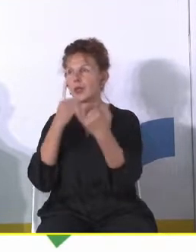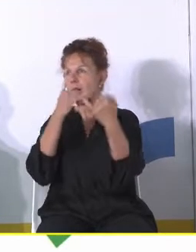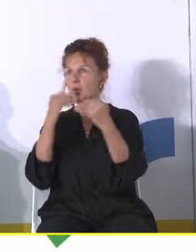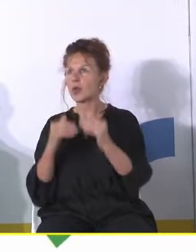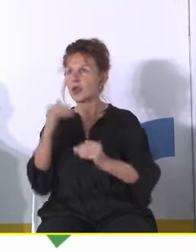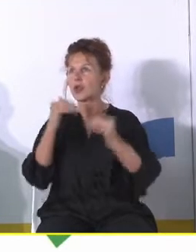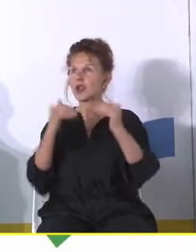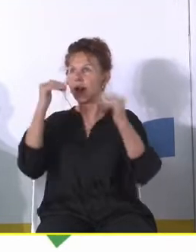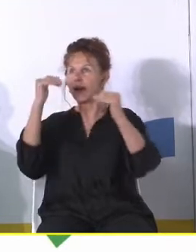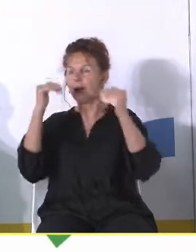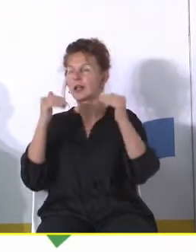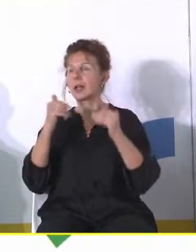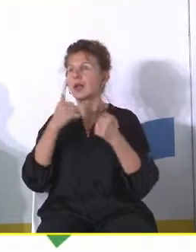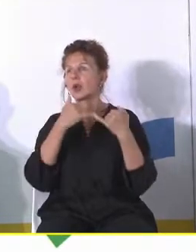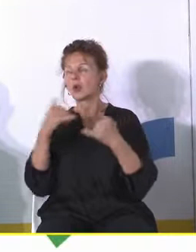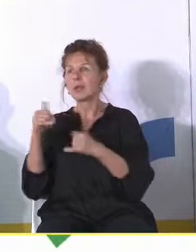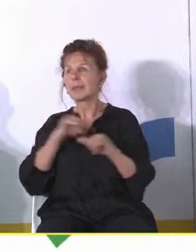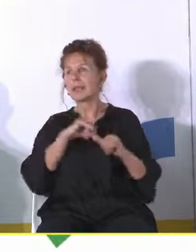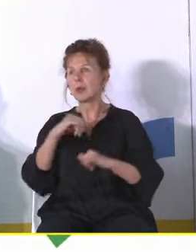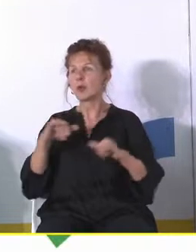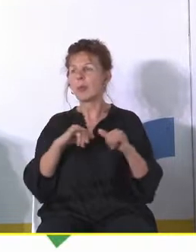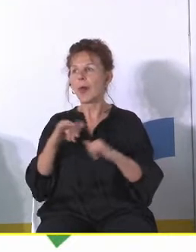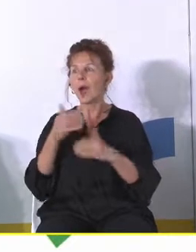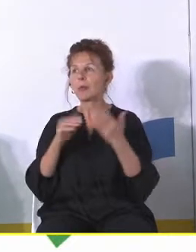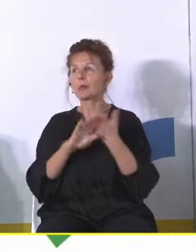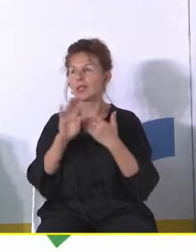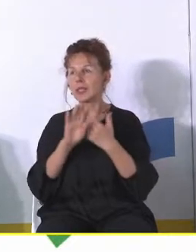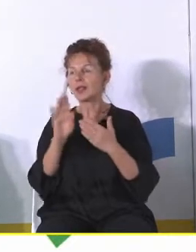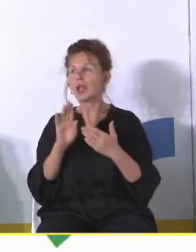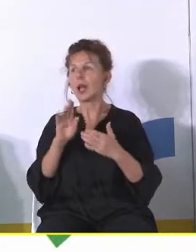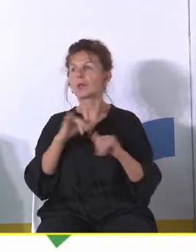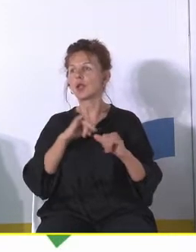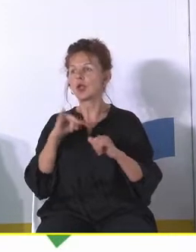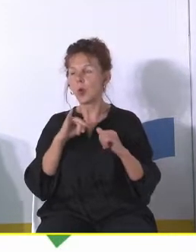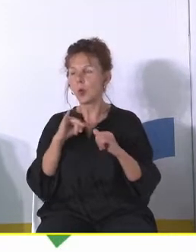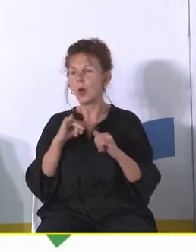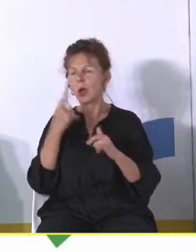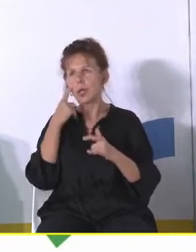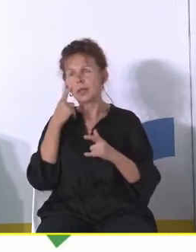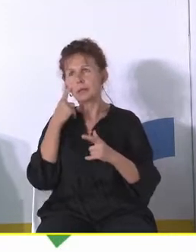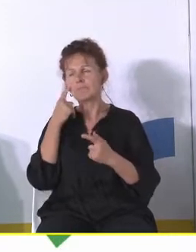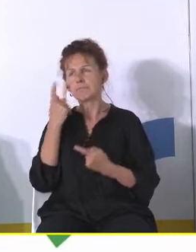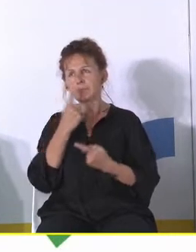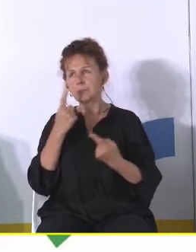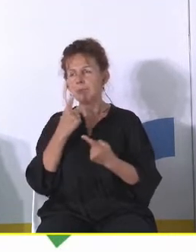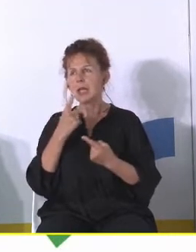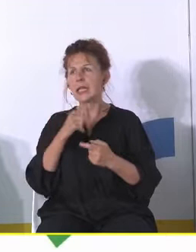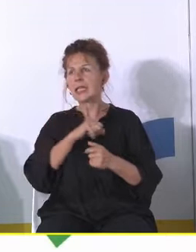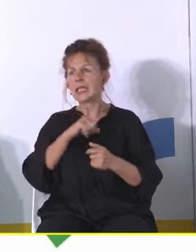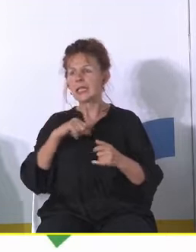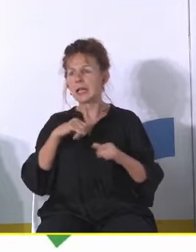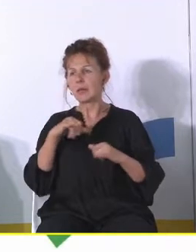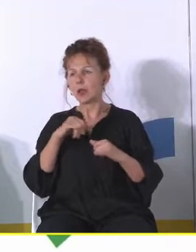szczeblach z różnymi samorządami i przedstawicielami rządu odnoszę wrażenie że samorządy mają naprawiać